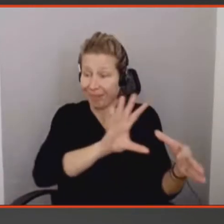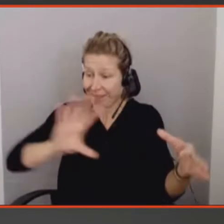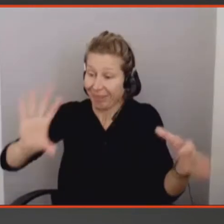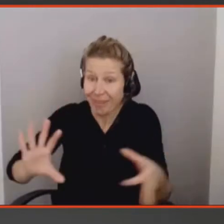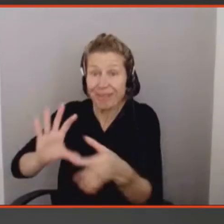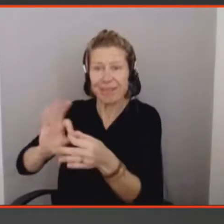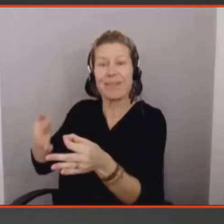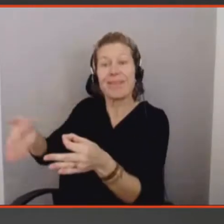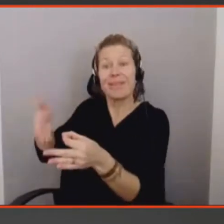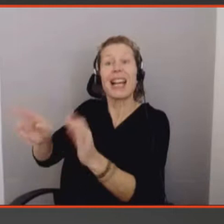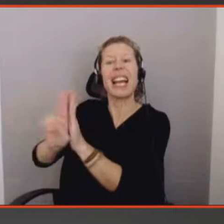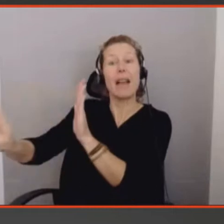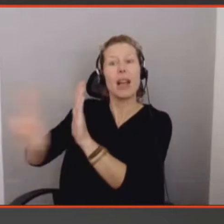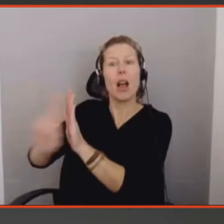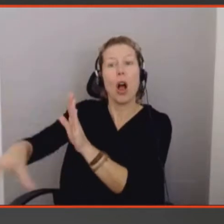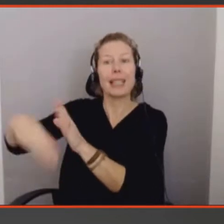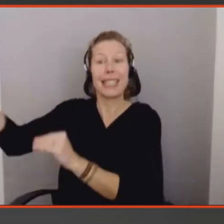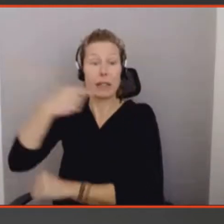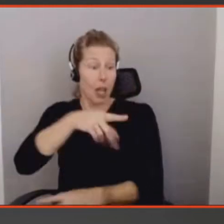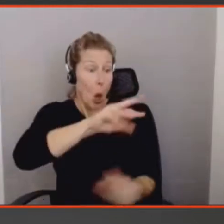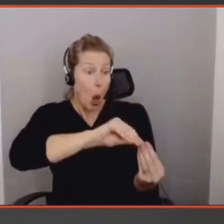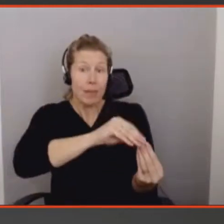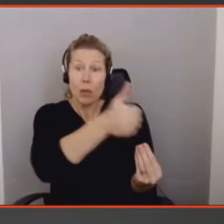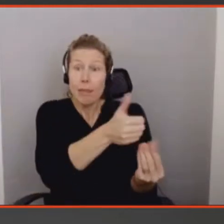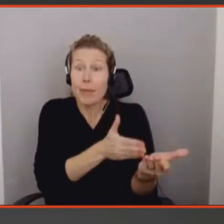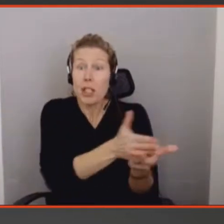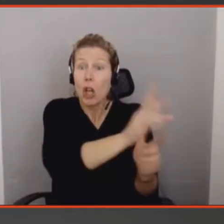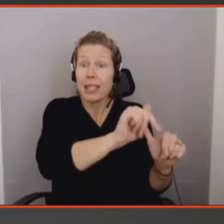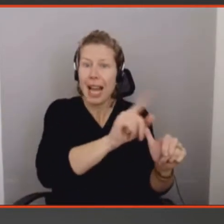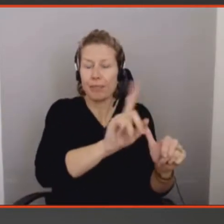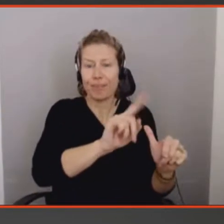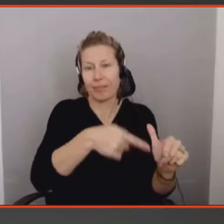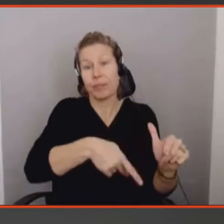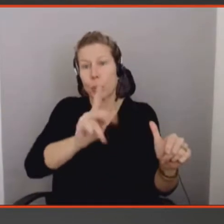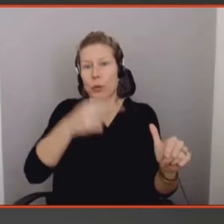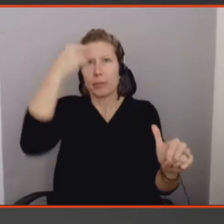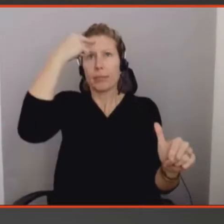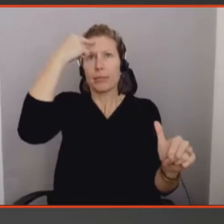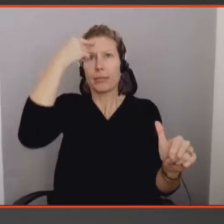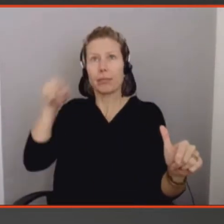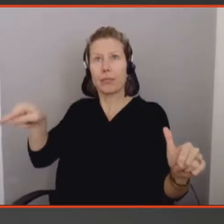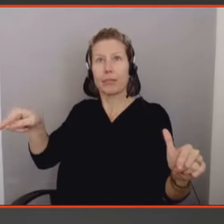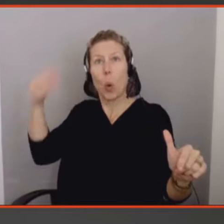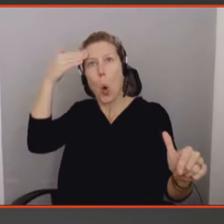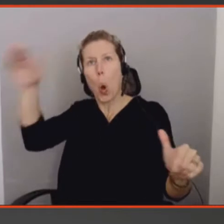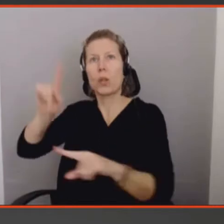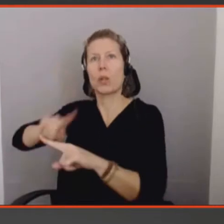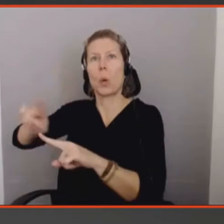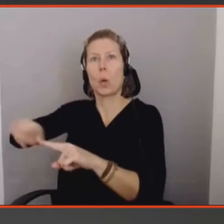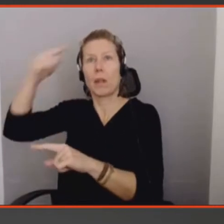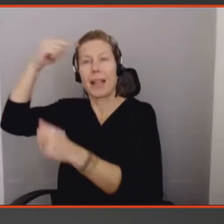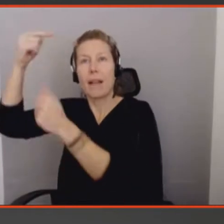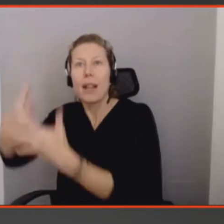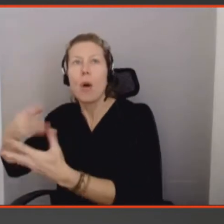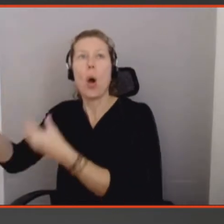plutôt que l'objet qui fait du sens. C'est typiquement tous les objets qui nous rappellent quelqu'un d'autre, qui nous rappellent un événement, qui nous rappellent nos vacances,